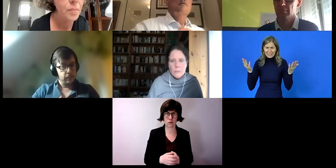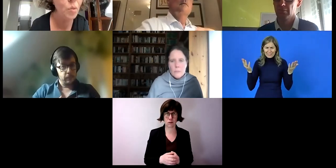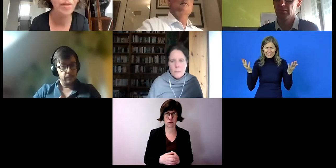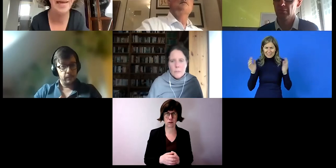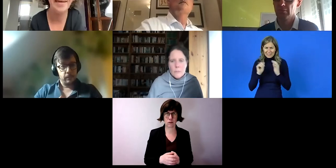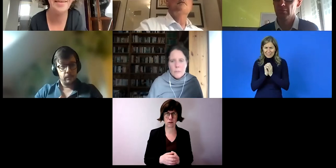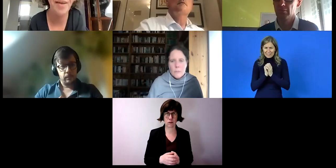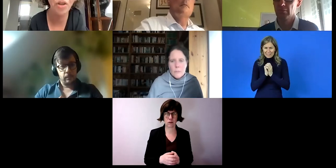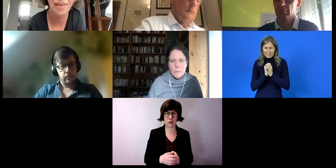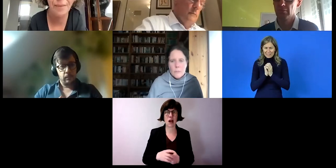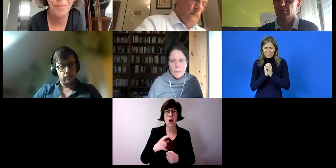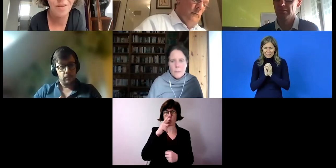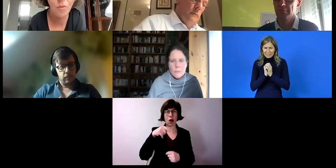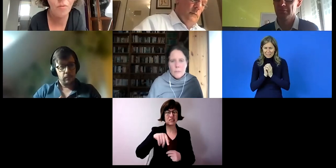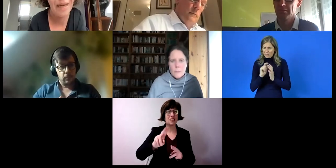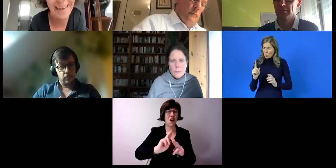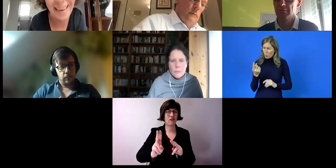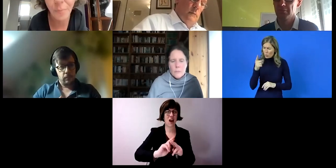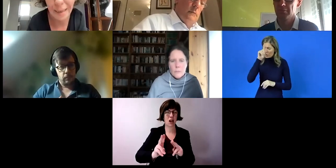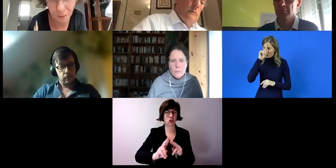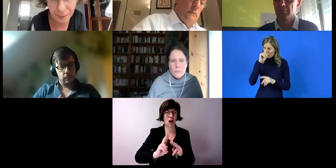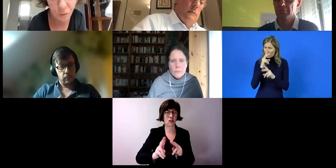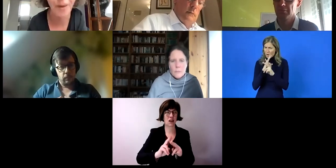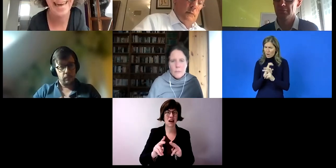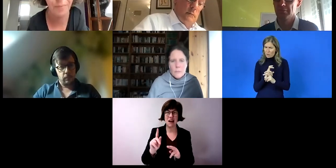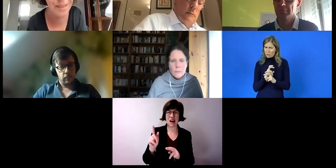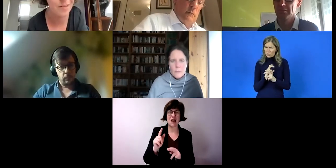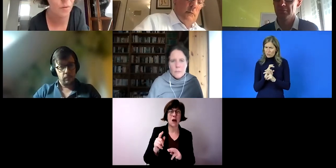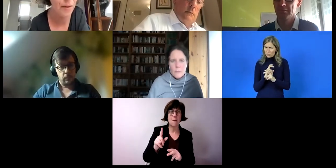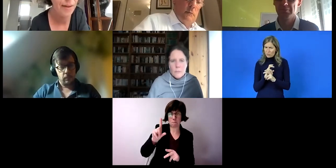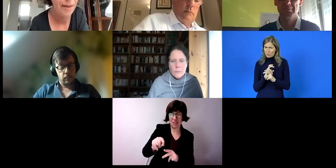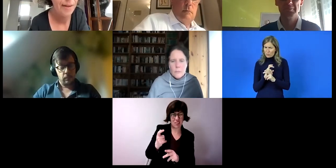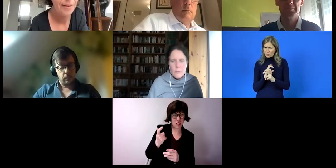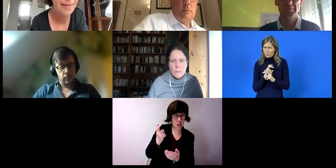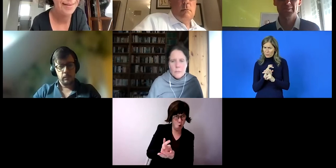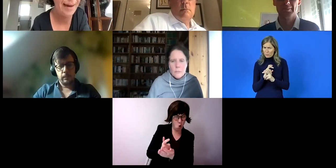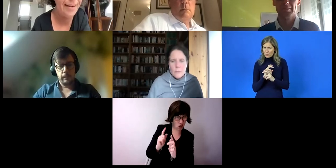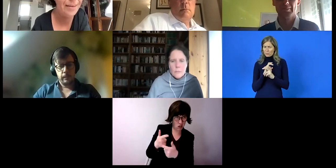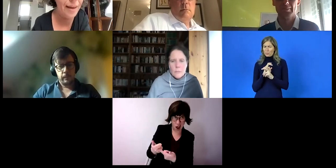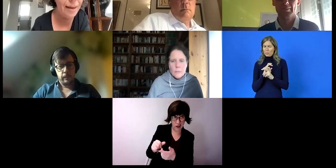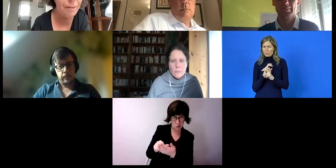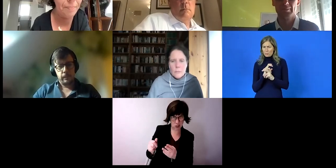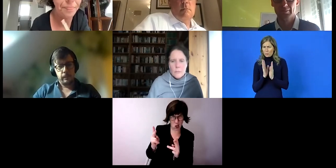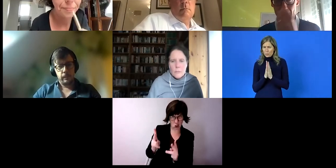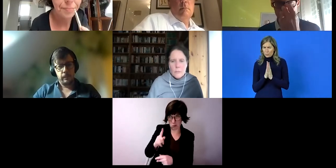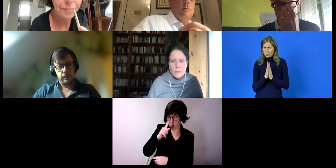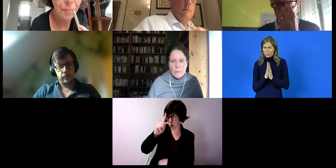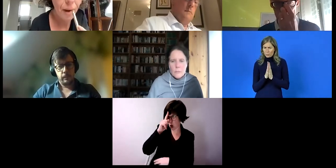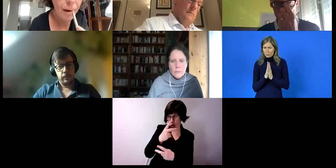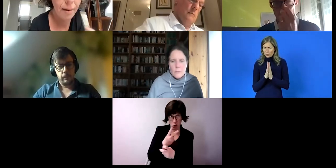nur da in den Werkstätten ein Mindestlohn oder kein Mindestlohn gezahlt werden?